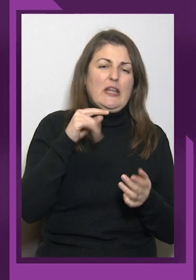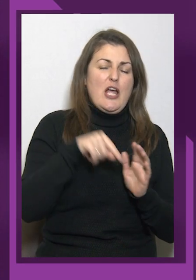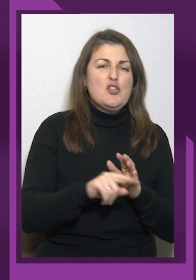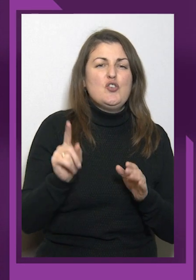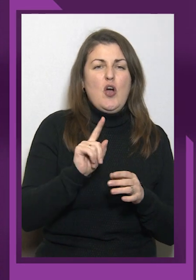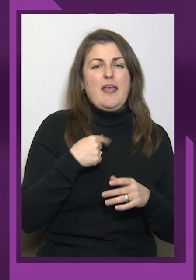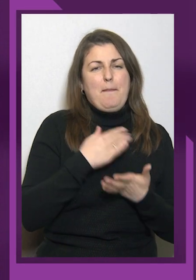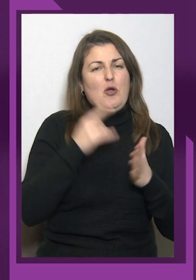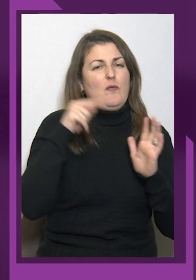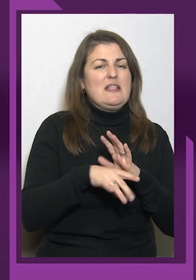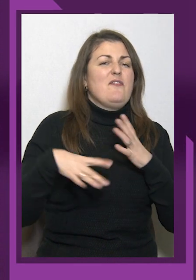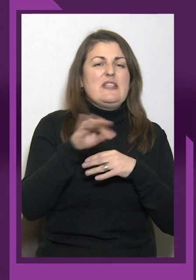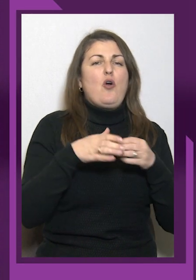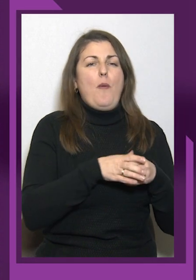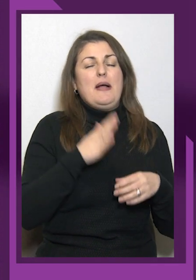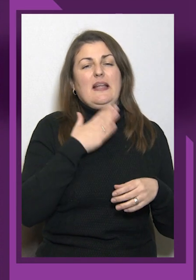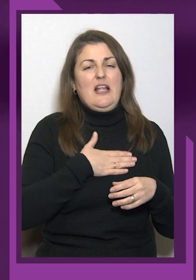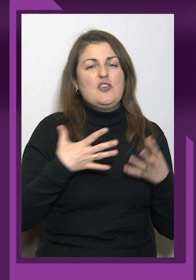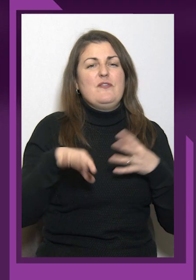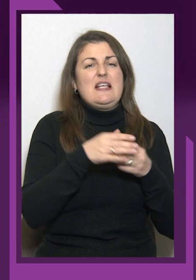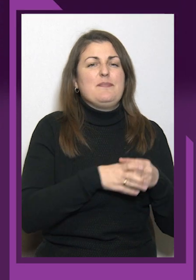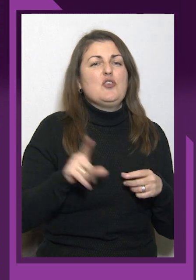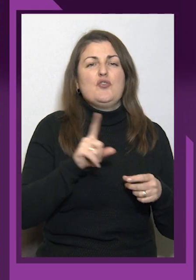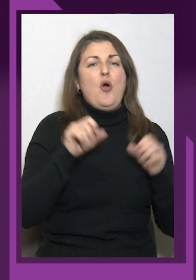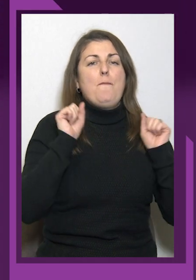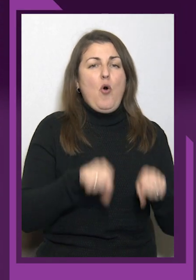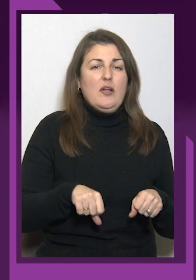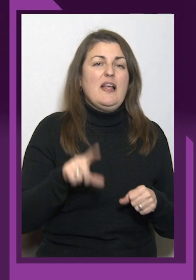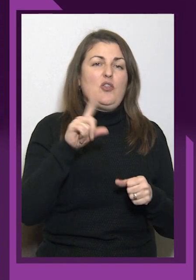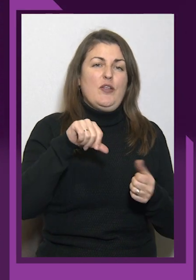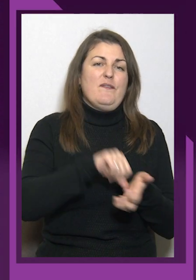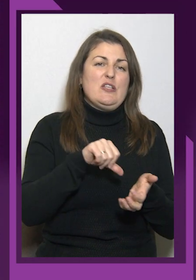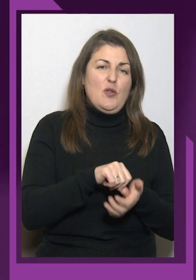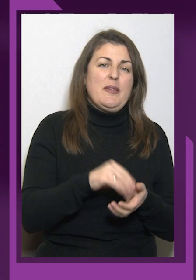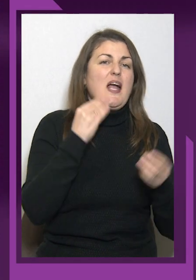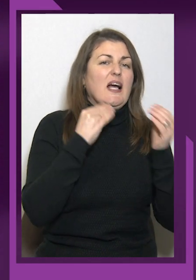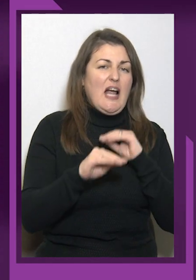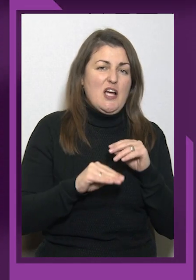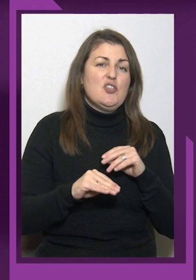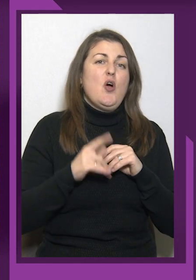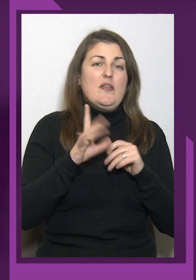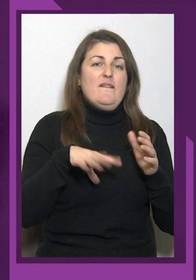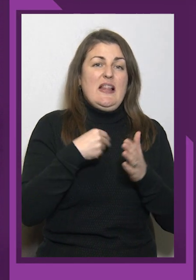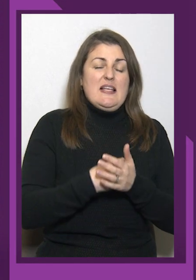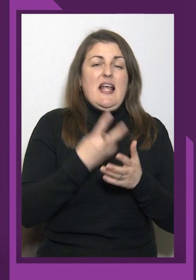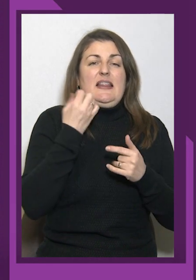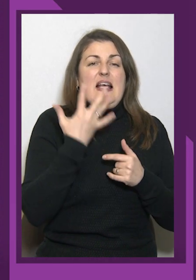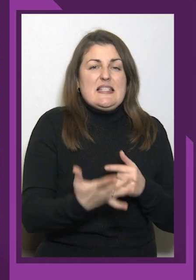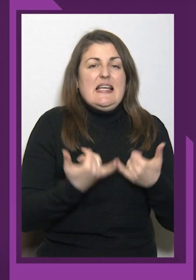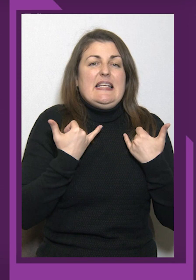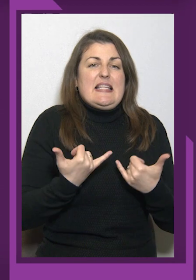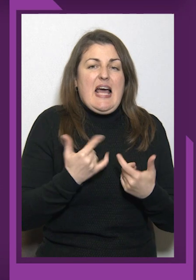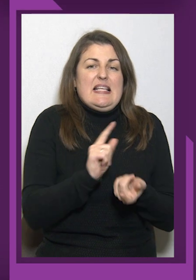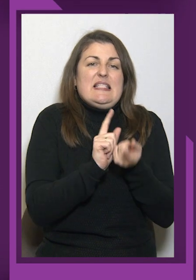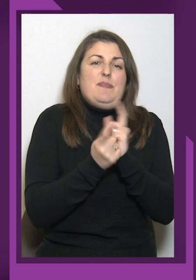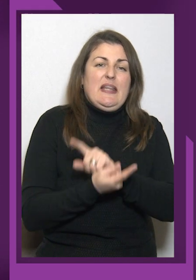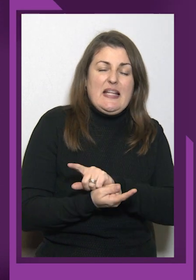що могли тоді виступити краще. Ось, власне, наскільки зараз змінилося середовище наших супротивників, так,